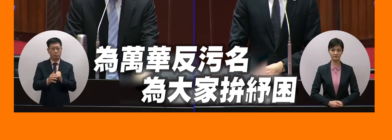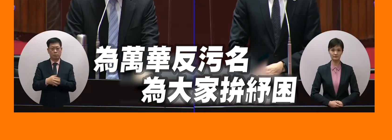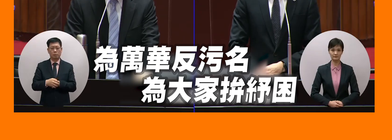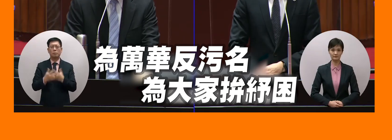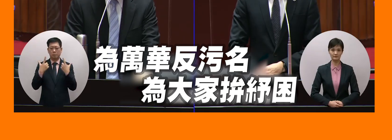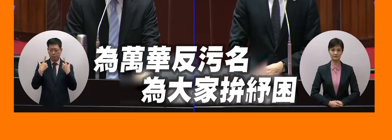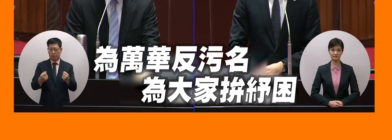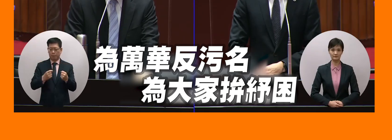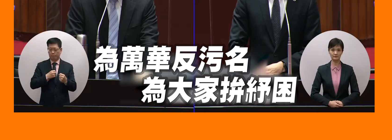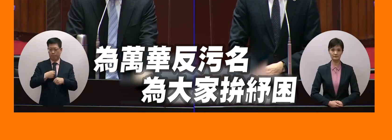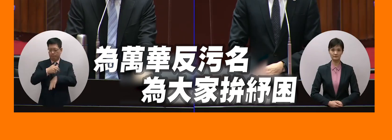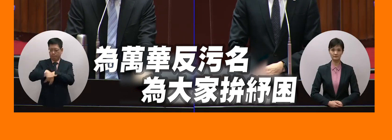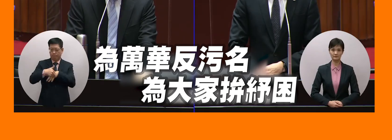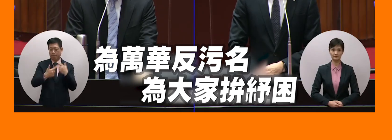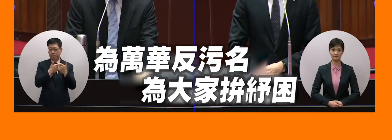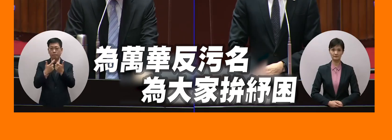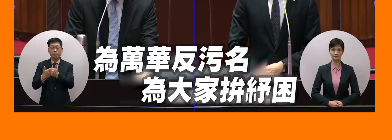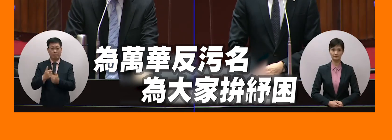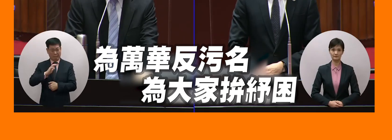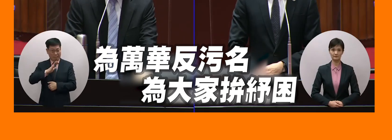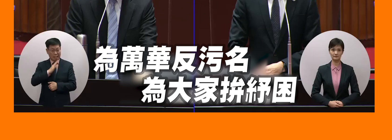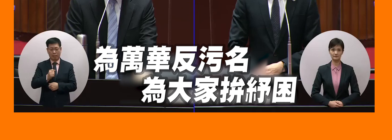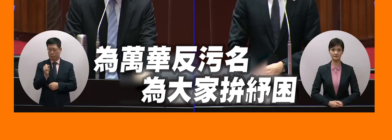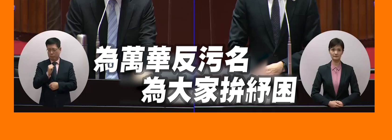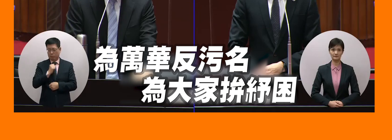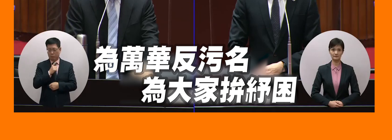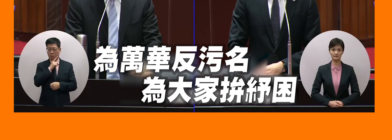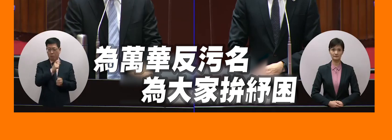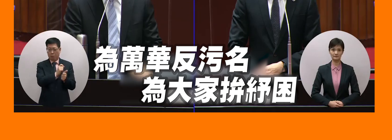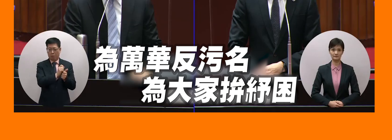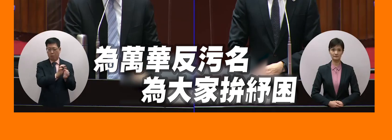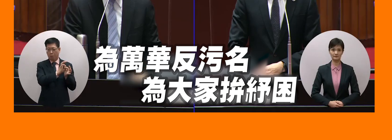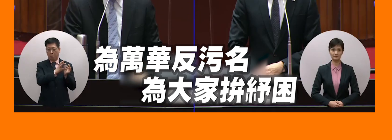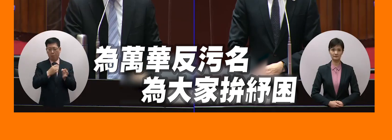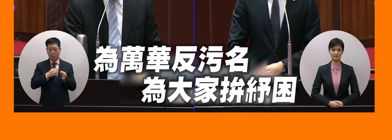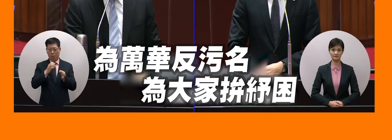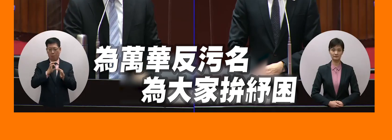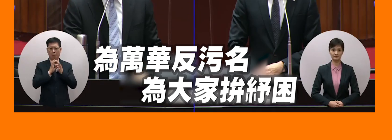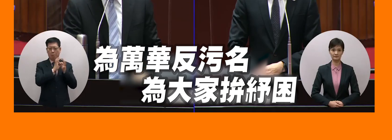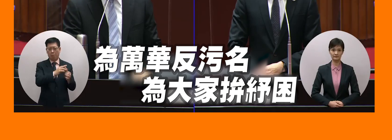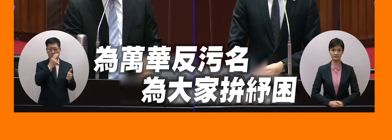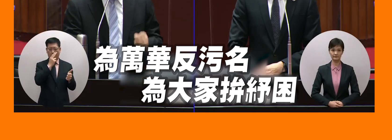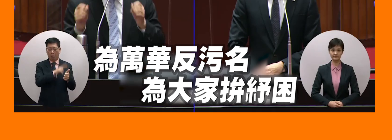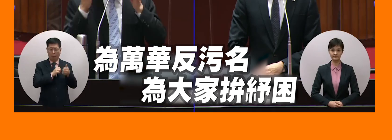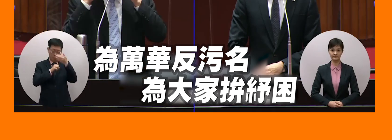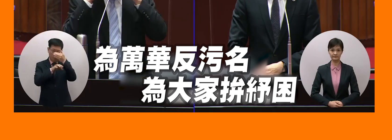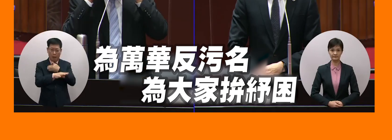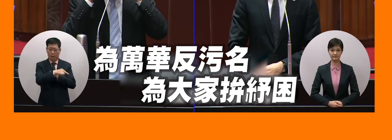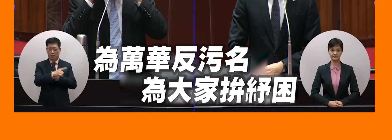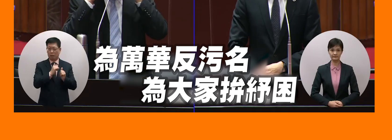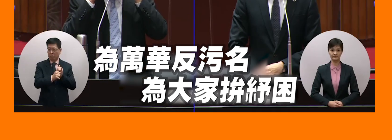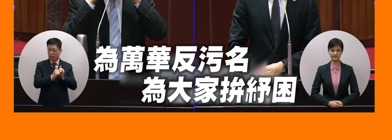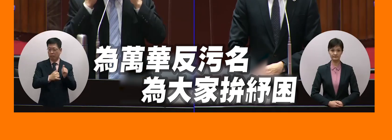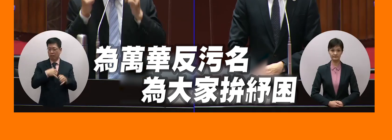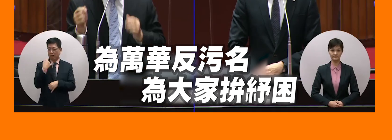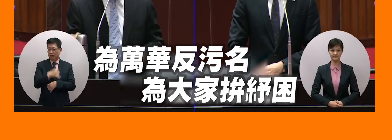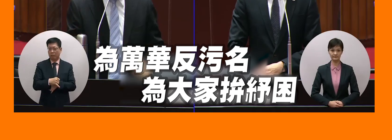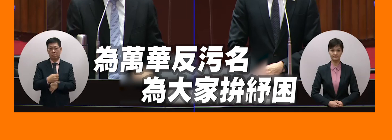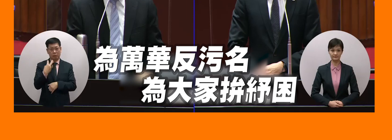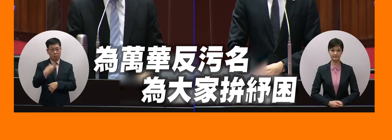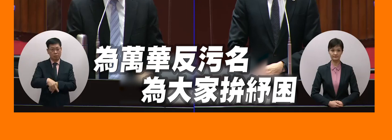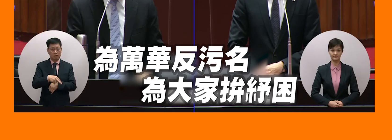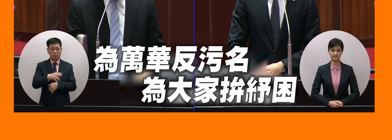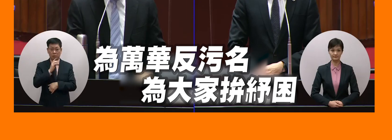要做一些促進但絕對不同因為這樣來有名化萬華民眾兼不